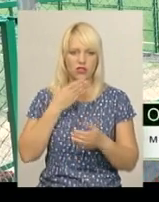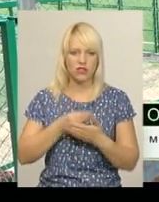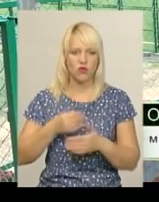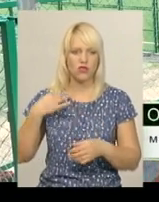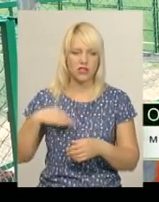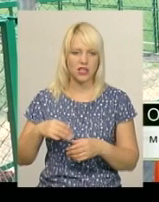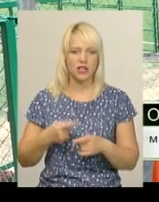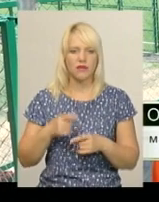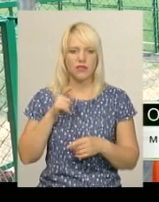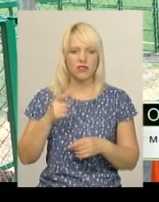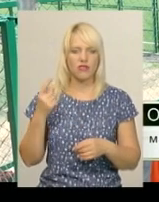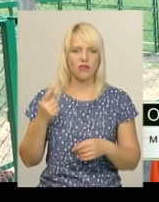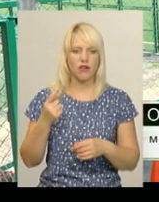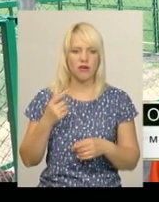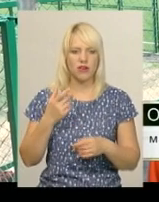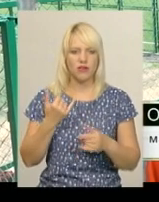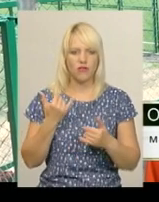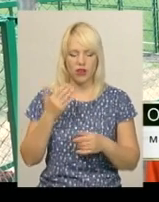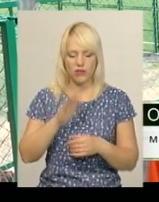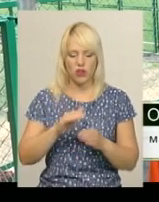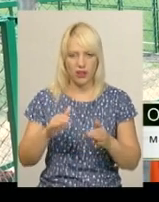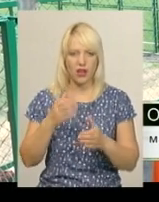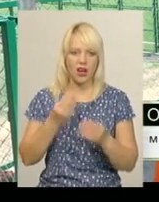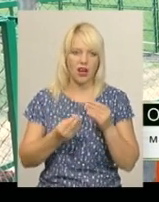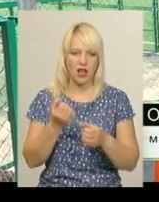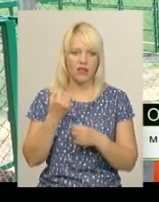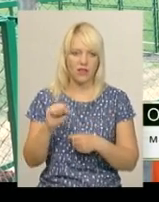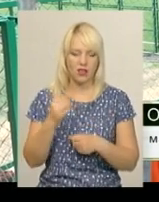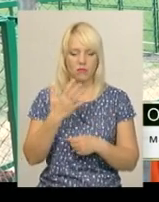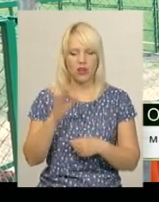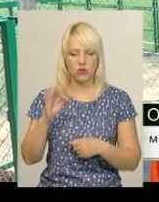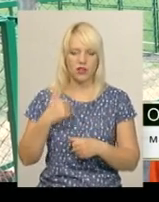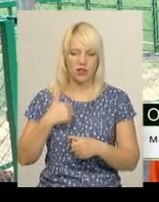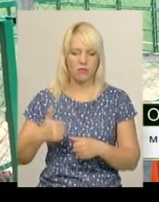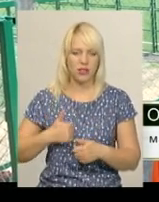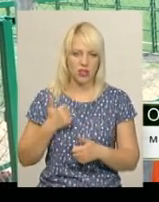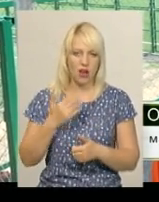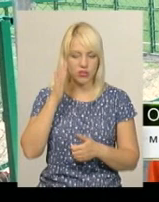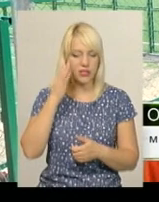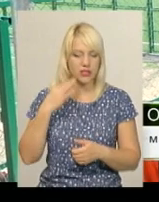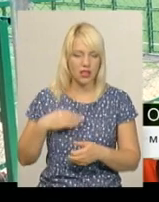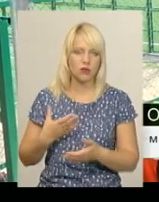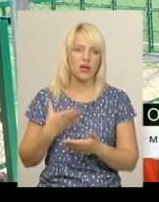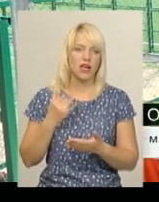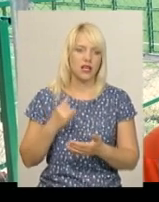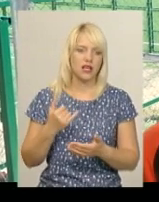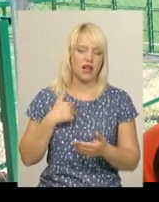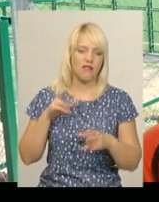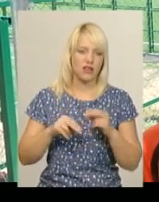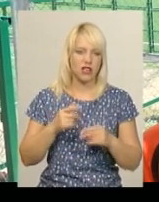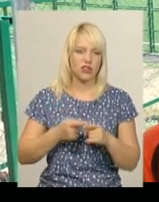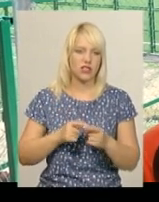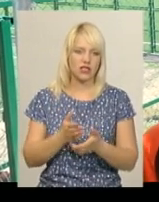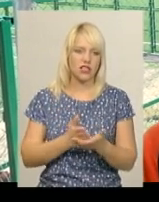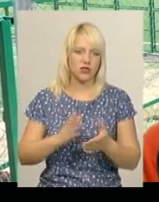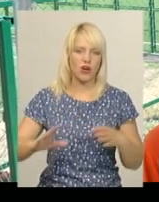у команді. Сьогодні вони грали, виграли, то це гарно, 5-0, я ним пишаюся. І вважаю, що це заслуга, в